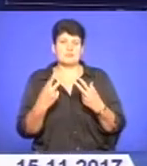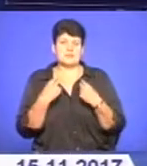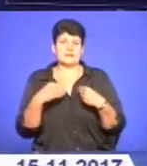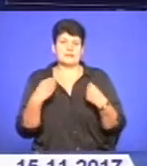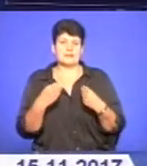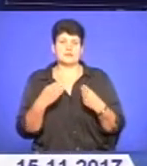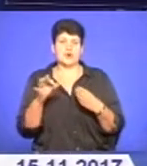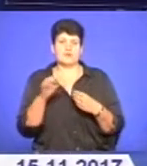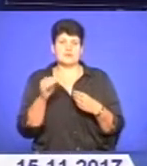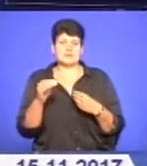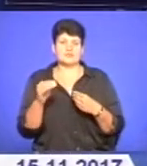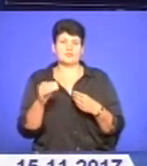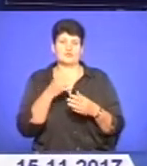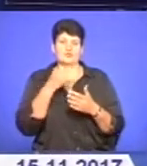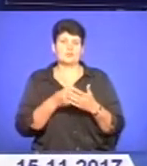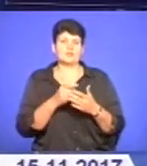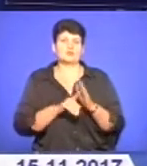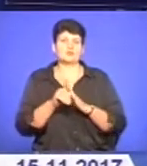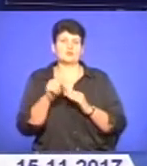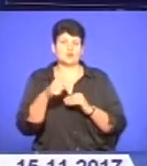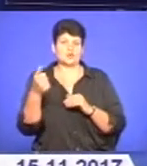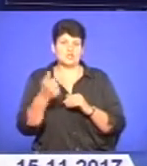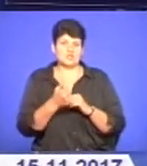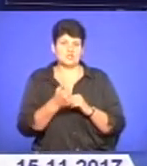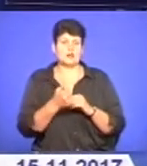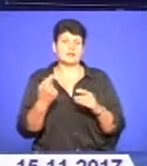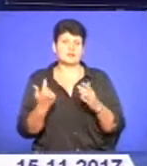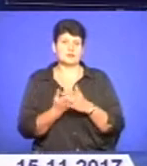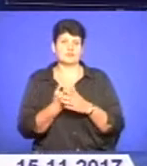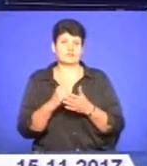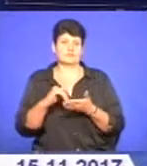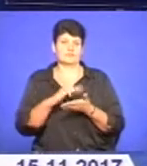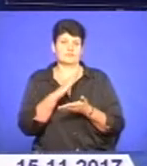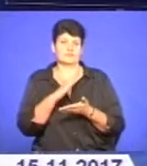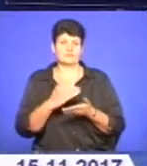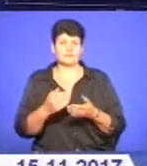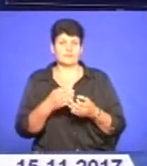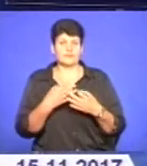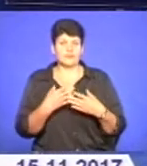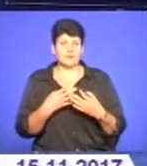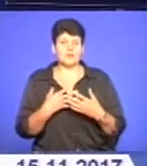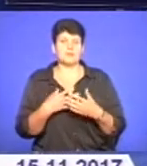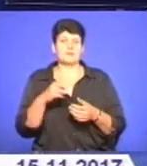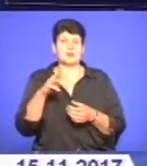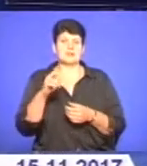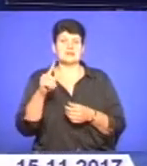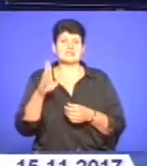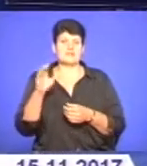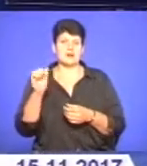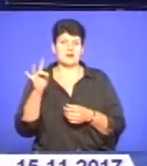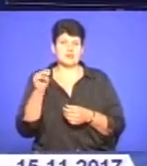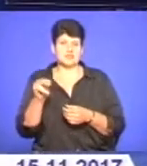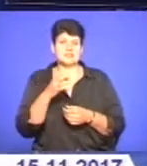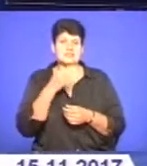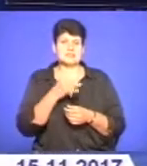дати офіційну відповідь ще на початку цього тижня. Однак у коментарі знову ж таки відмовили. Голова прес-служби Мар'яна Зварич мотивувалася тим,